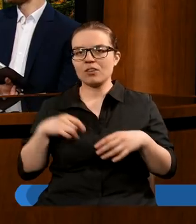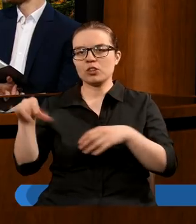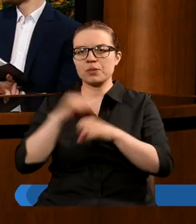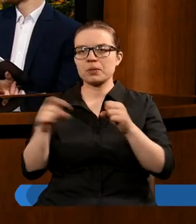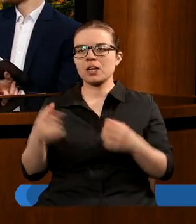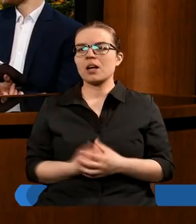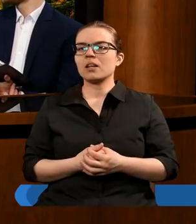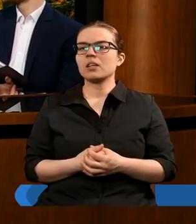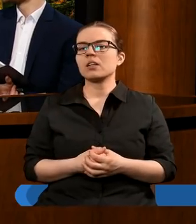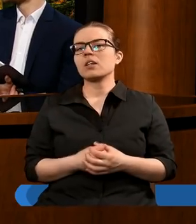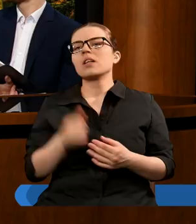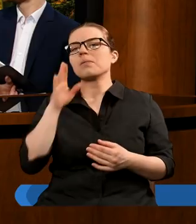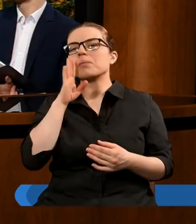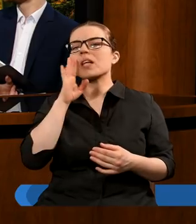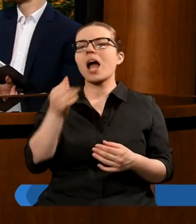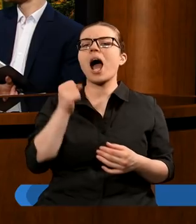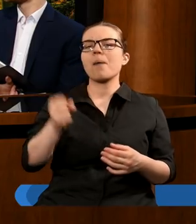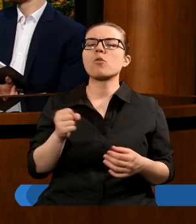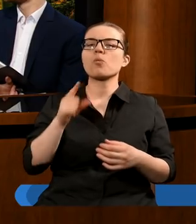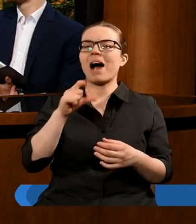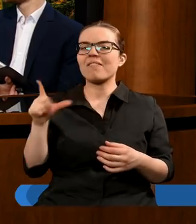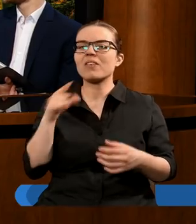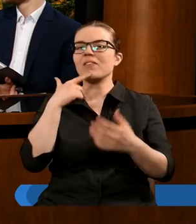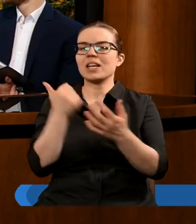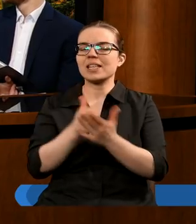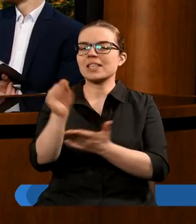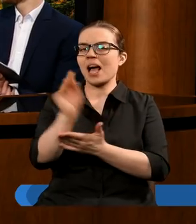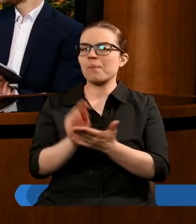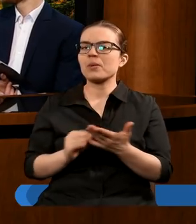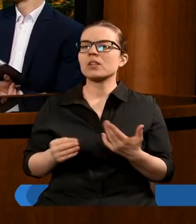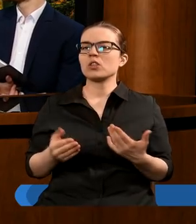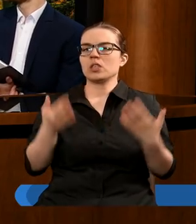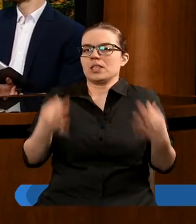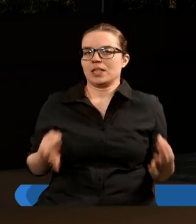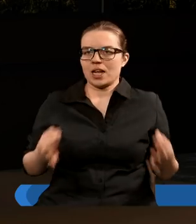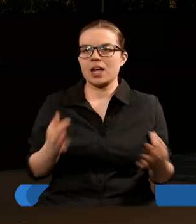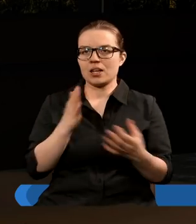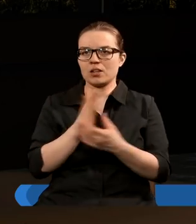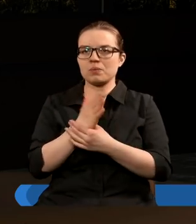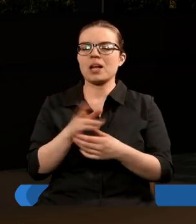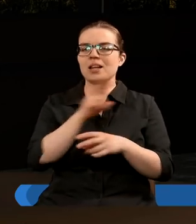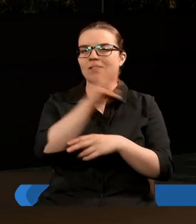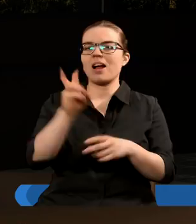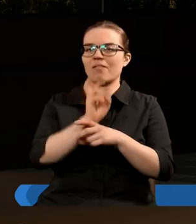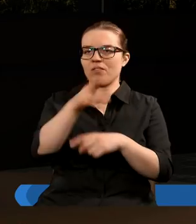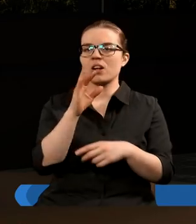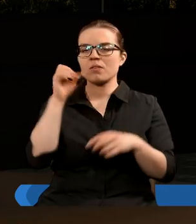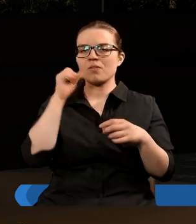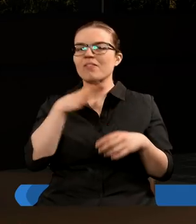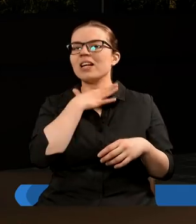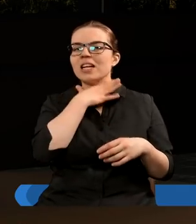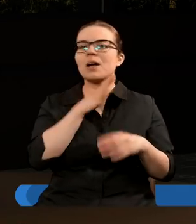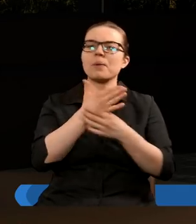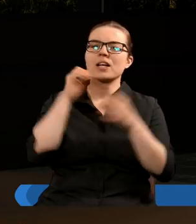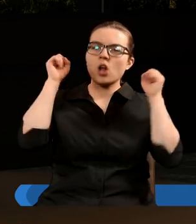Nawet apostoł Paweł już w swoich listach pisał, że już teraz między was wchodzą wilki, jak między owce, którzy